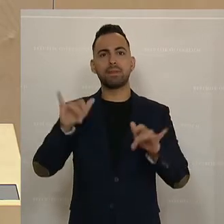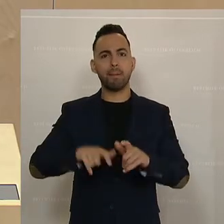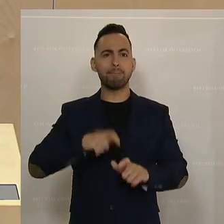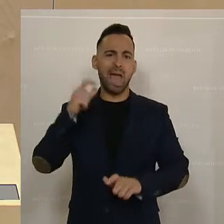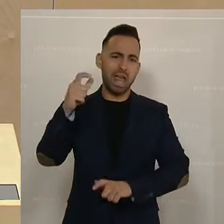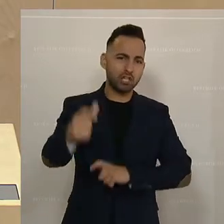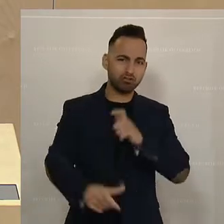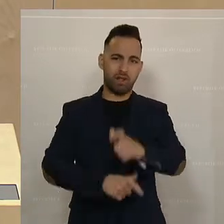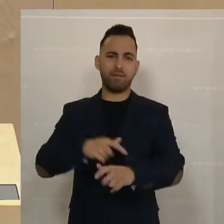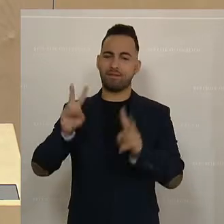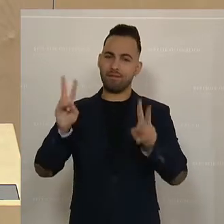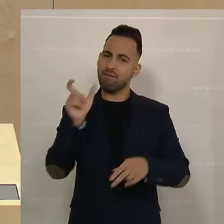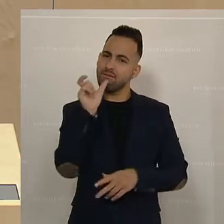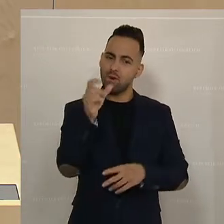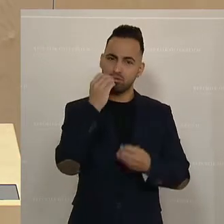angebracht.